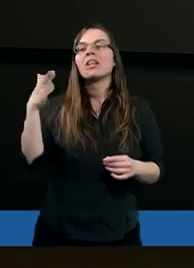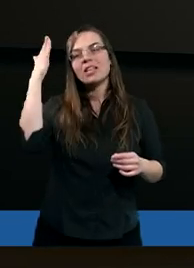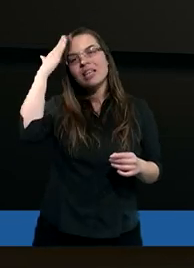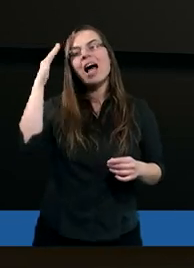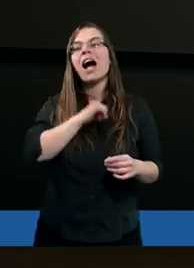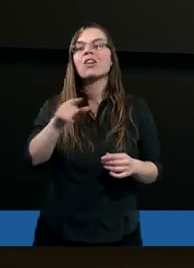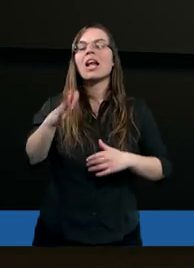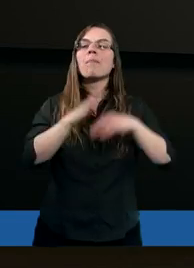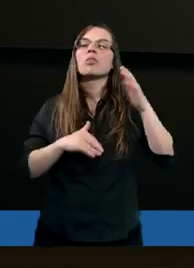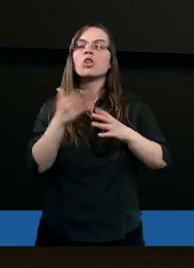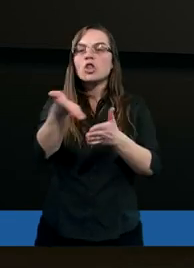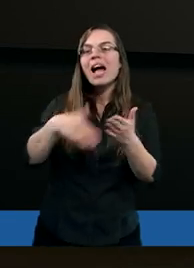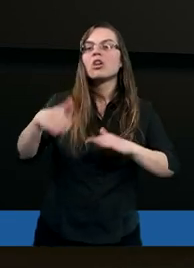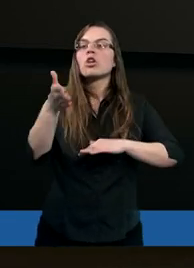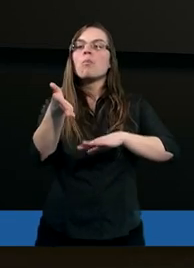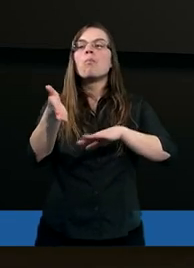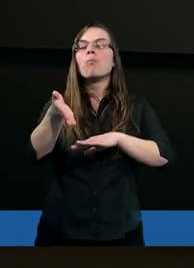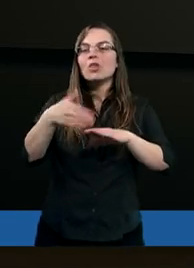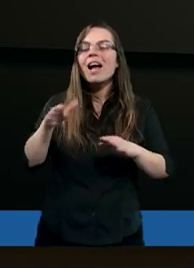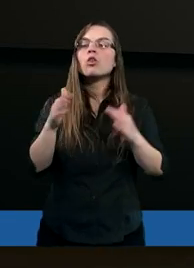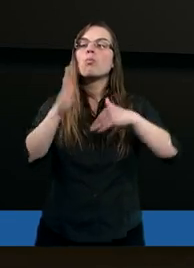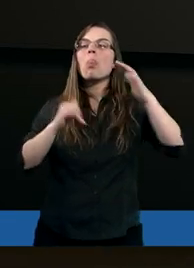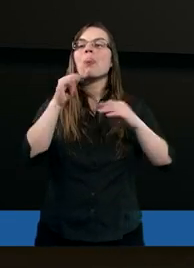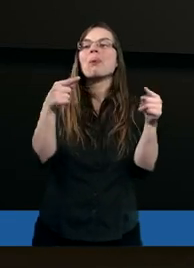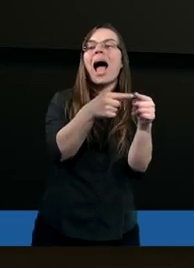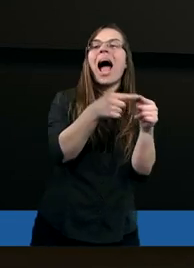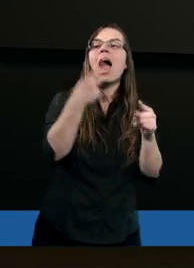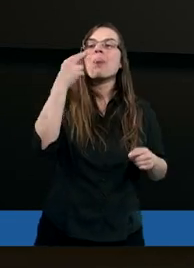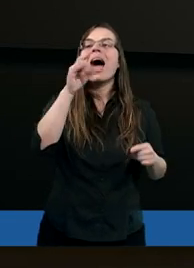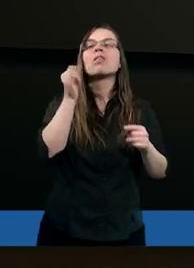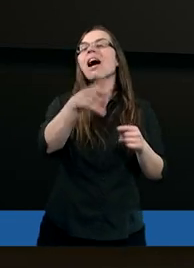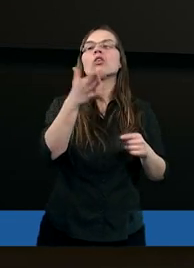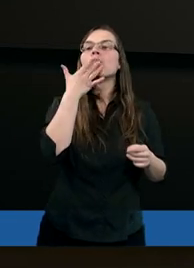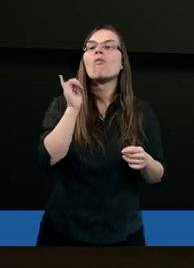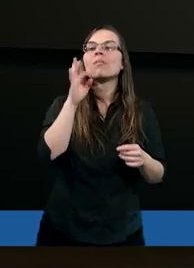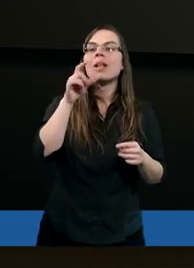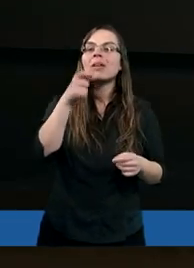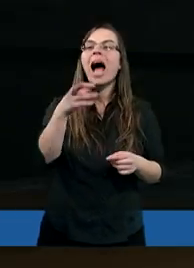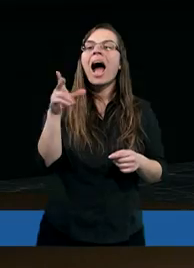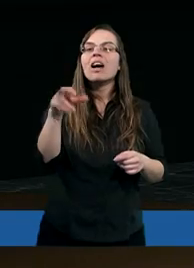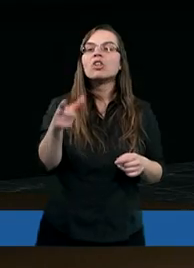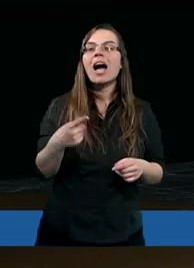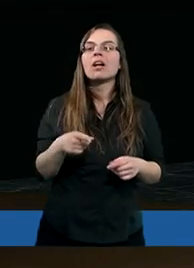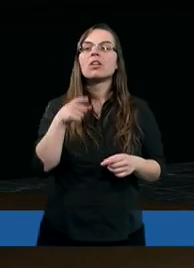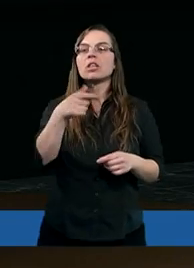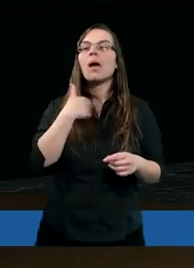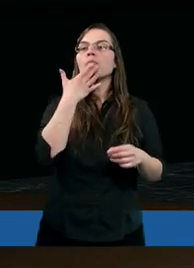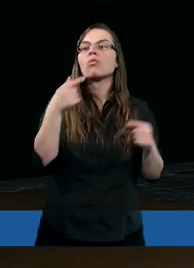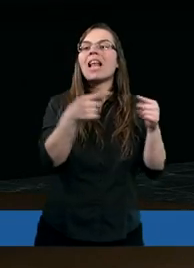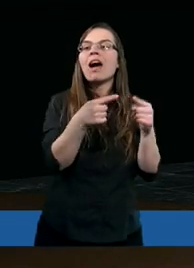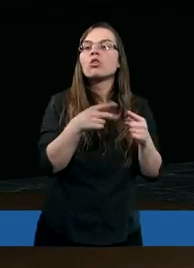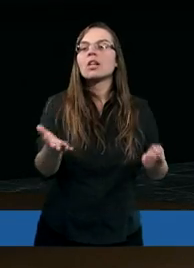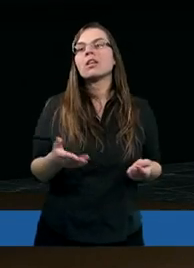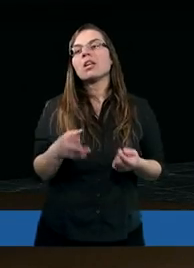nazywa ta część budynku, która jest narożna? Jak to mówimy na to teraz? To zawsze się mówi narożna.